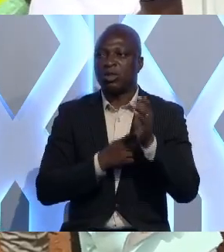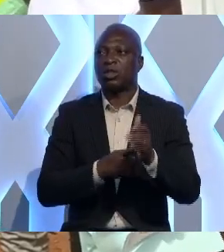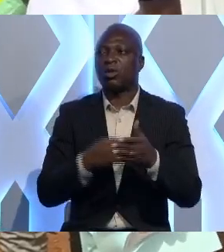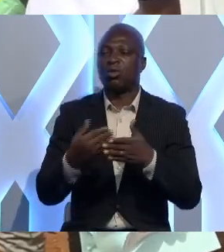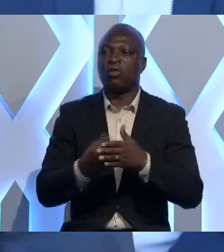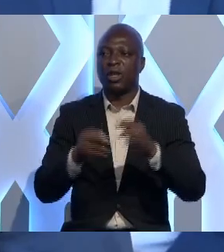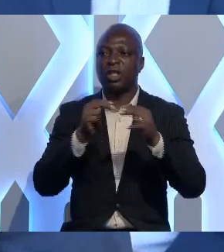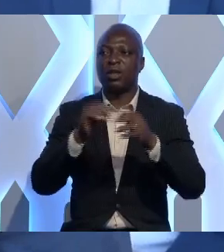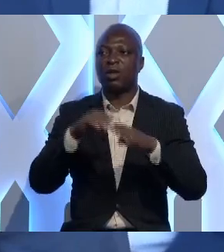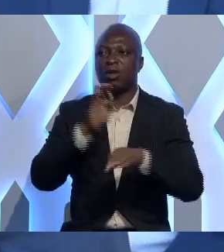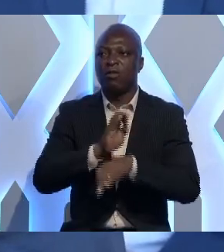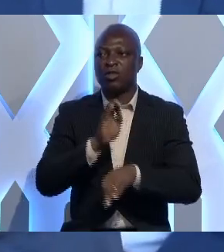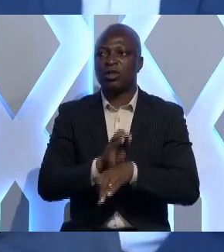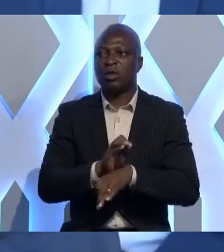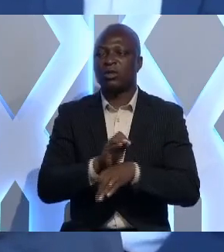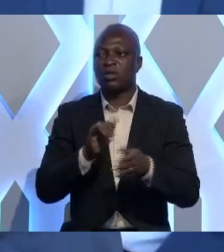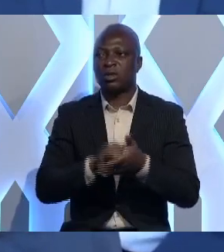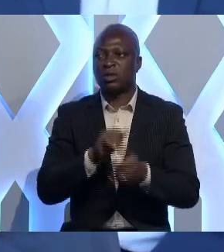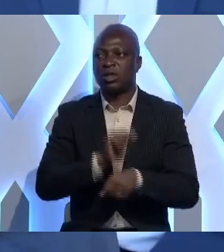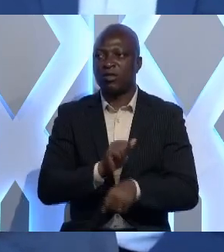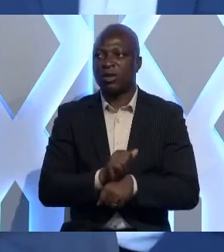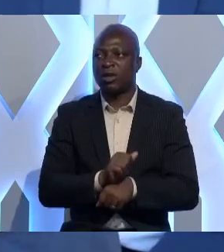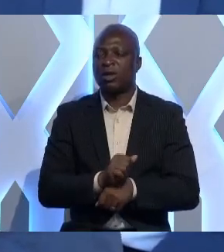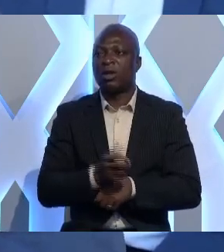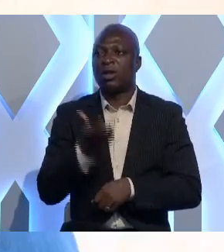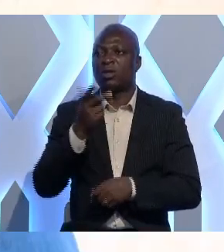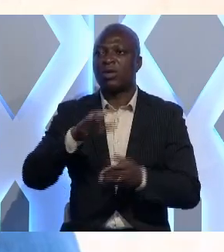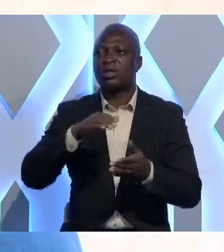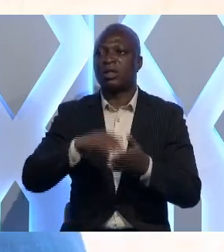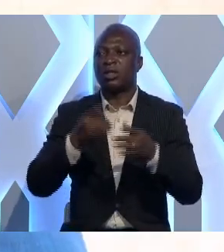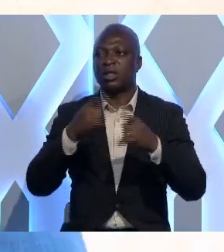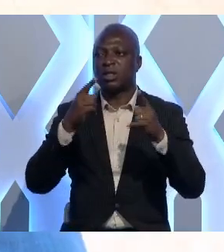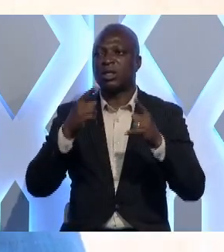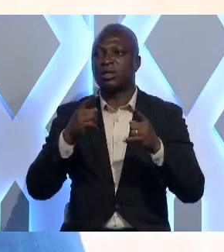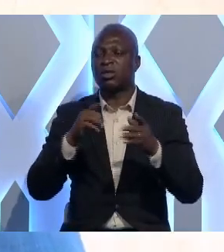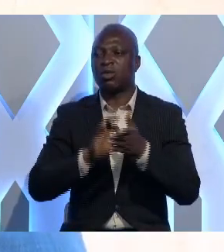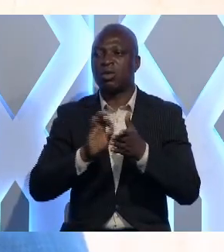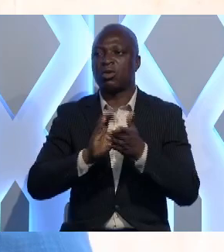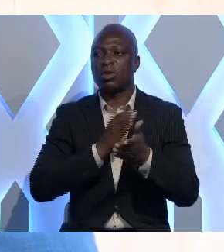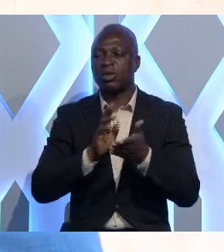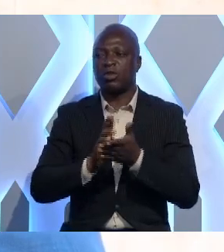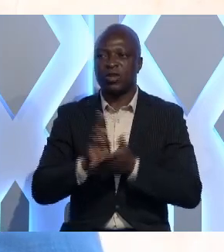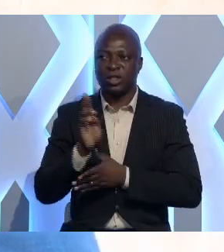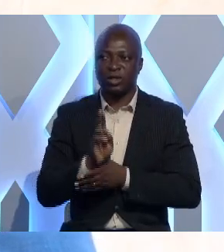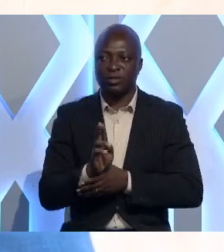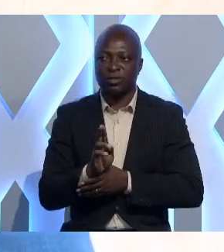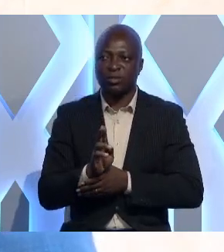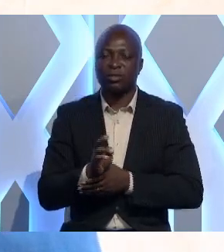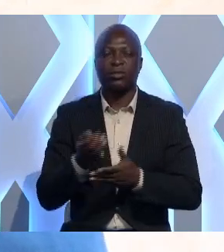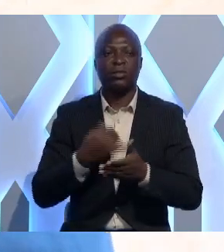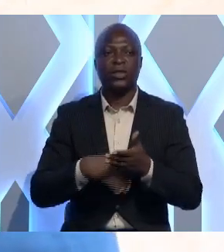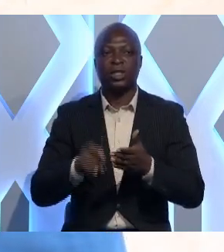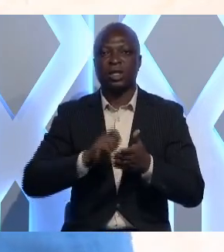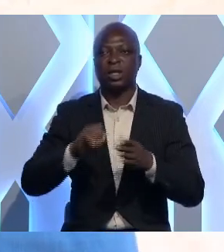étape dans le fonctionnement de la structure. Les trois centres d'excellence que compte notre université s'inscrivent